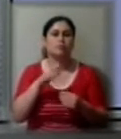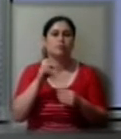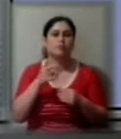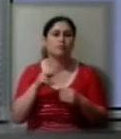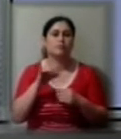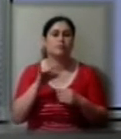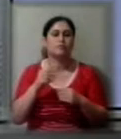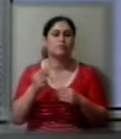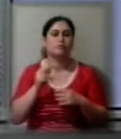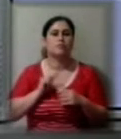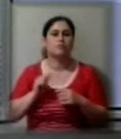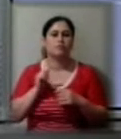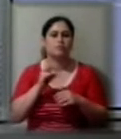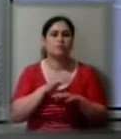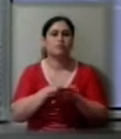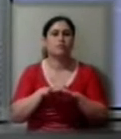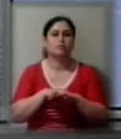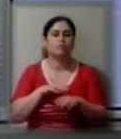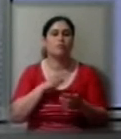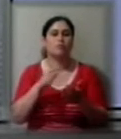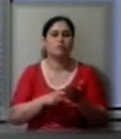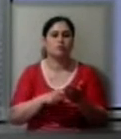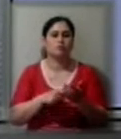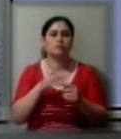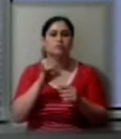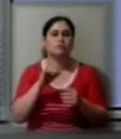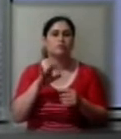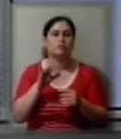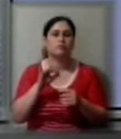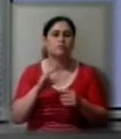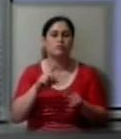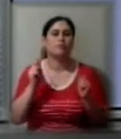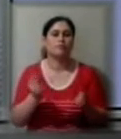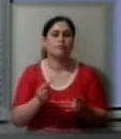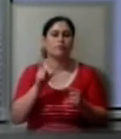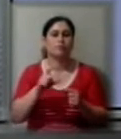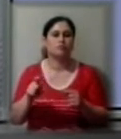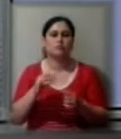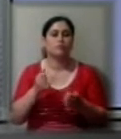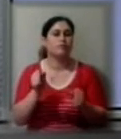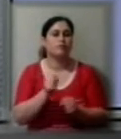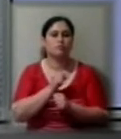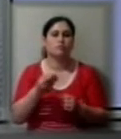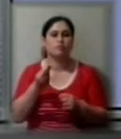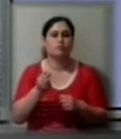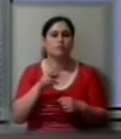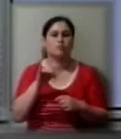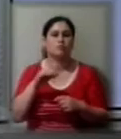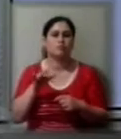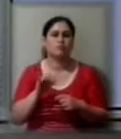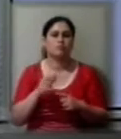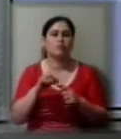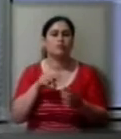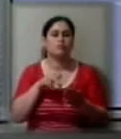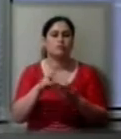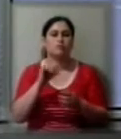працюють на ринках міста. Через карантинні обмеження люди не в змозі сплатити податки. Вони прийшли на сесію зі